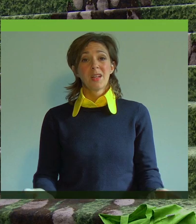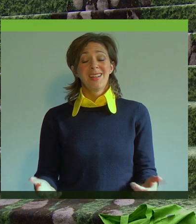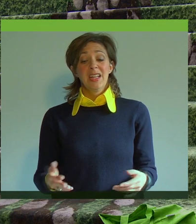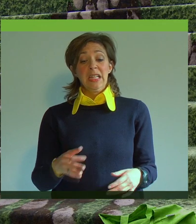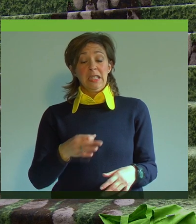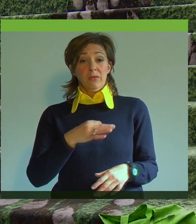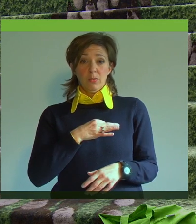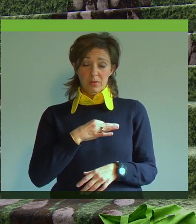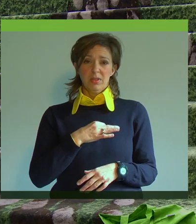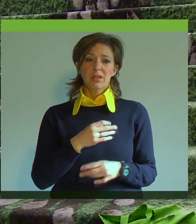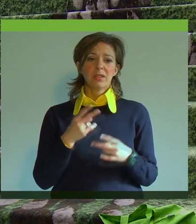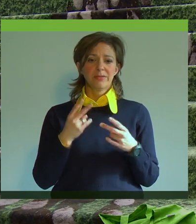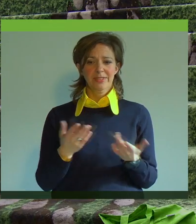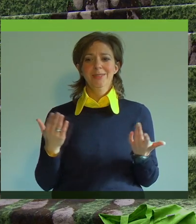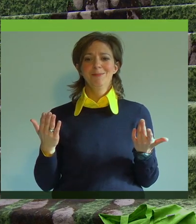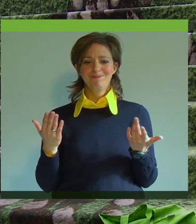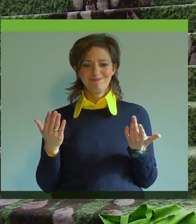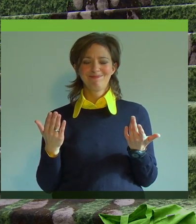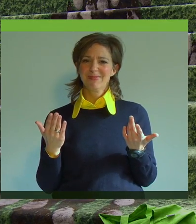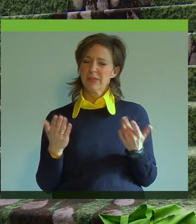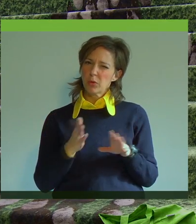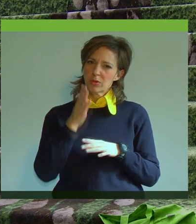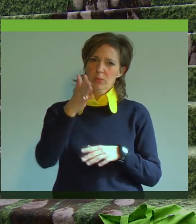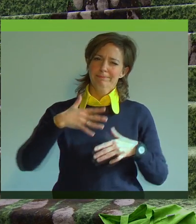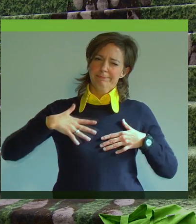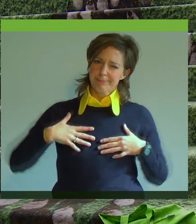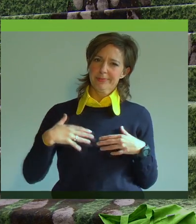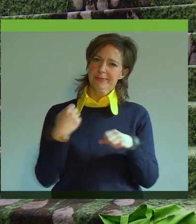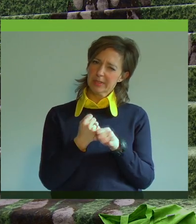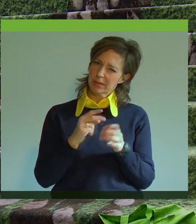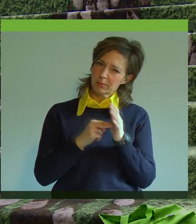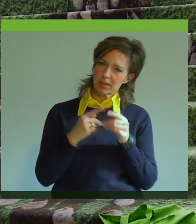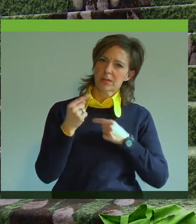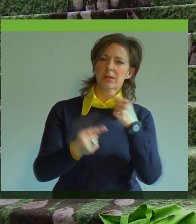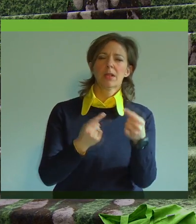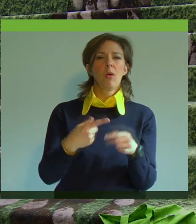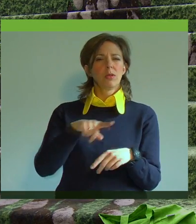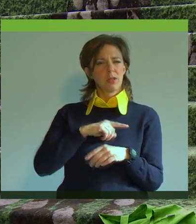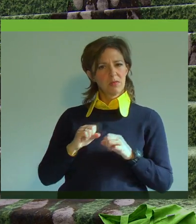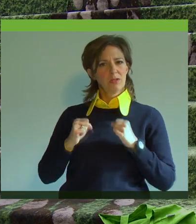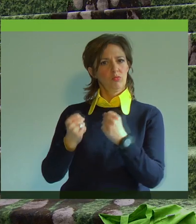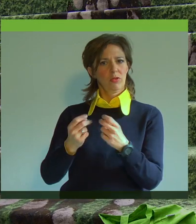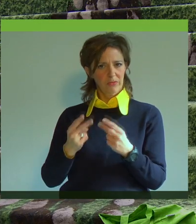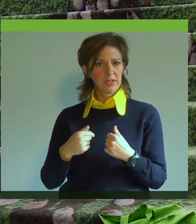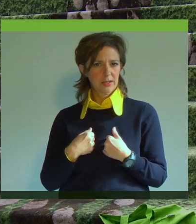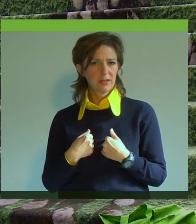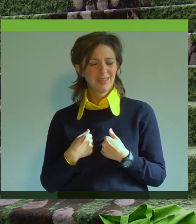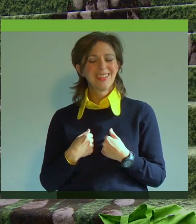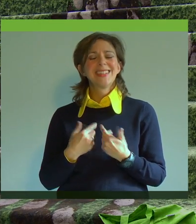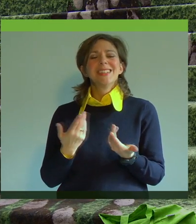Für mich ist persönlich ganz wichtig, Nachhaltigkeit zu schaffen, im Sinne von auch meinem eigenen Engagement.